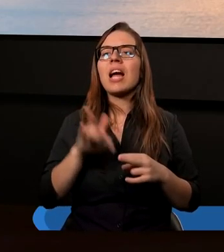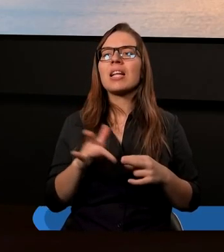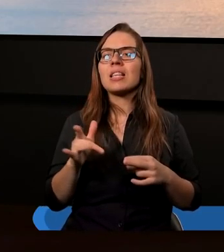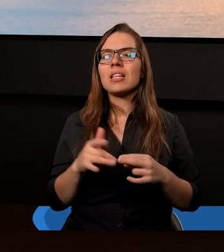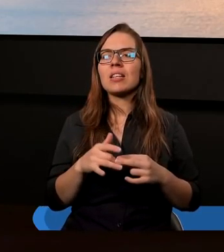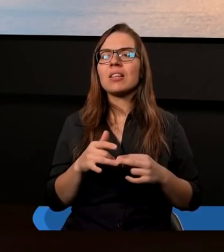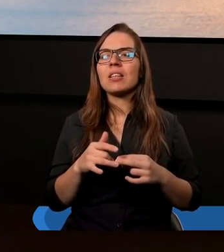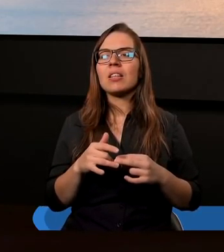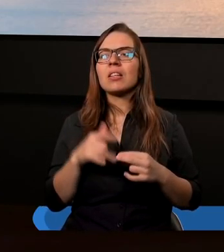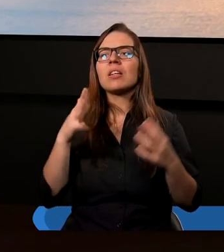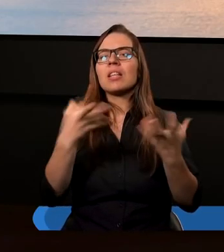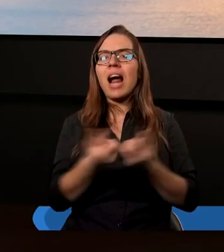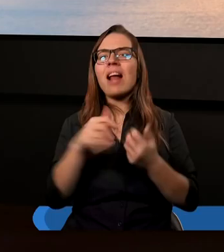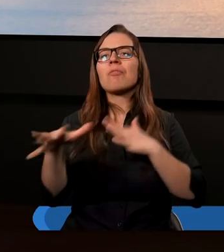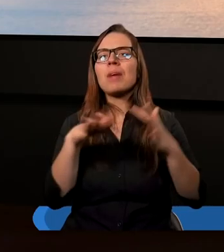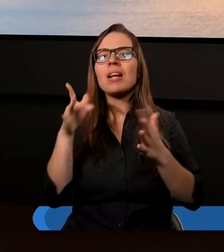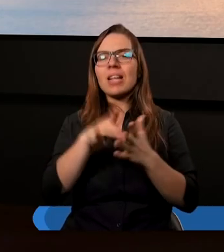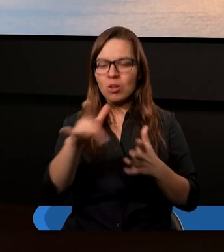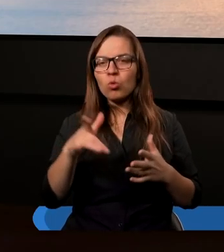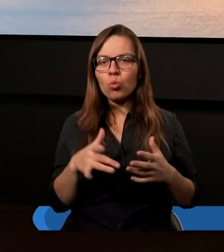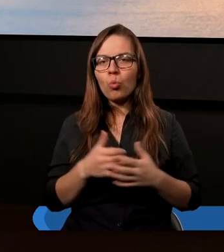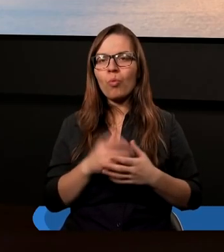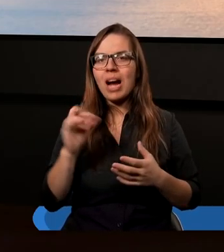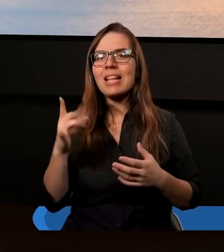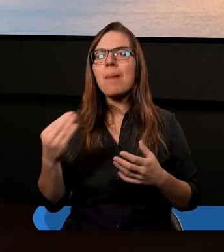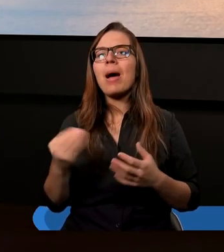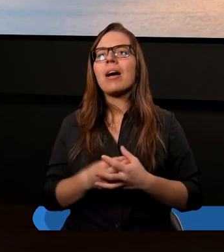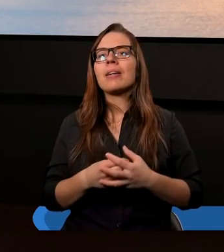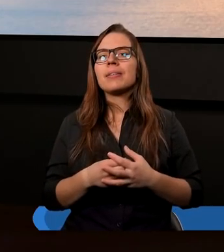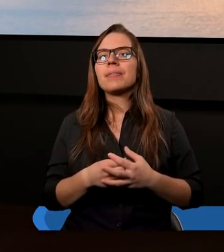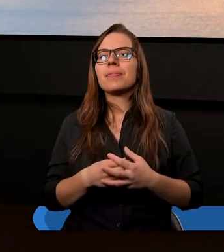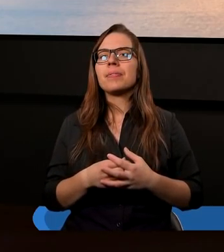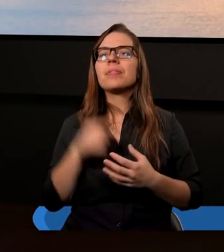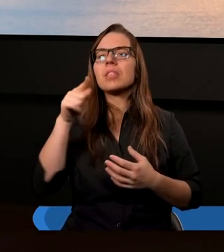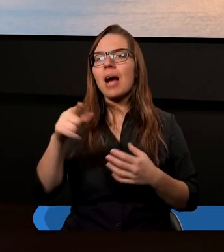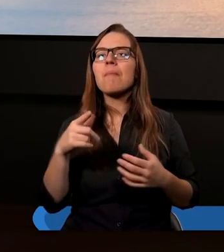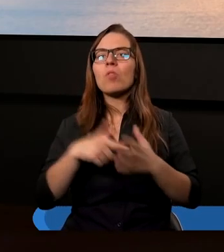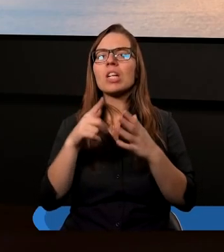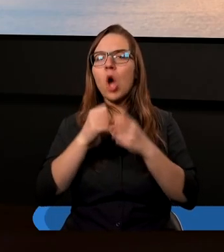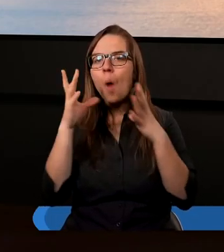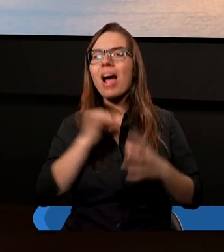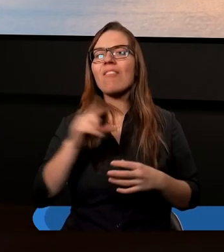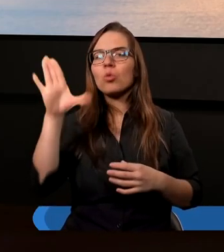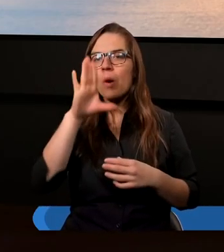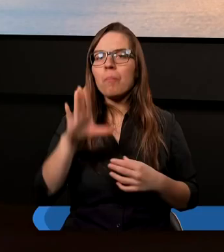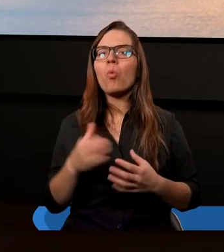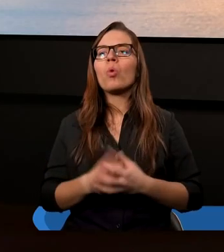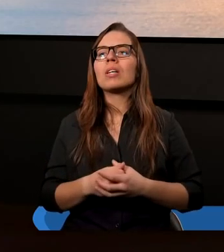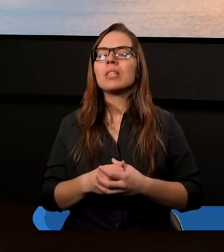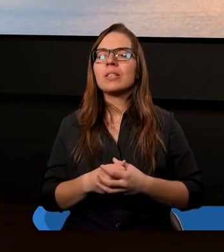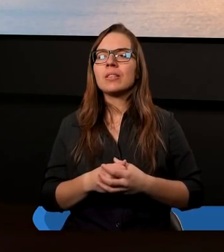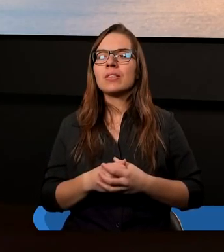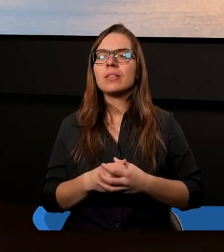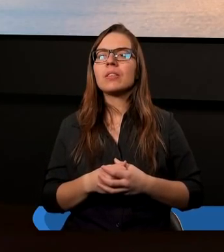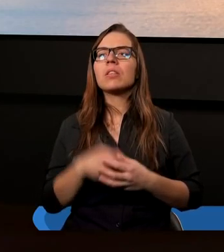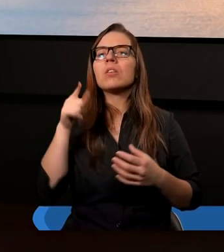w miejscu potem nazwany też Betel, to tam objawił się Bóg w śnie i potem